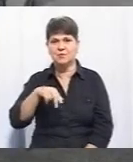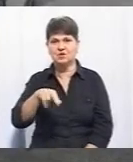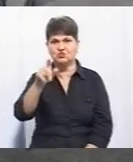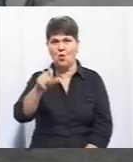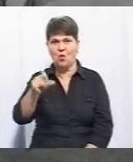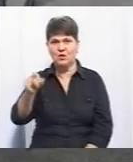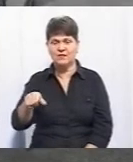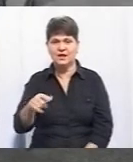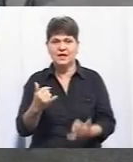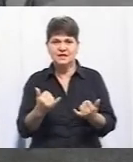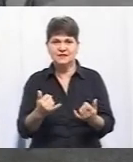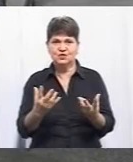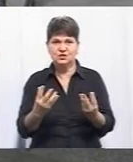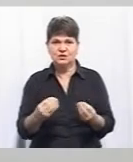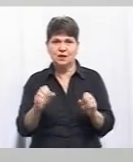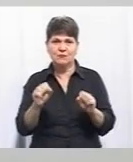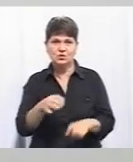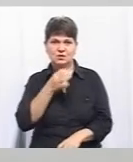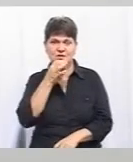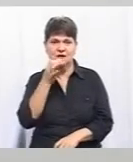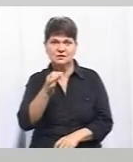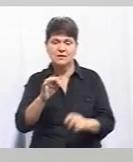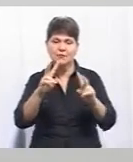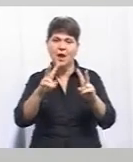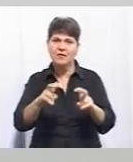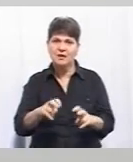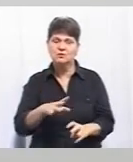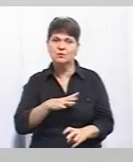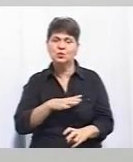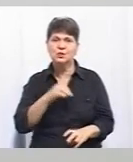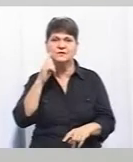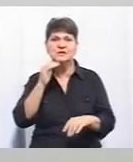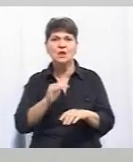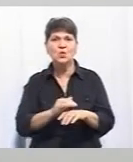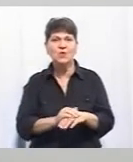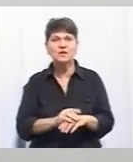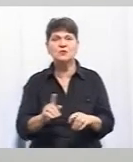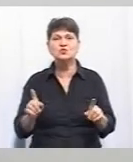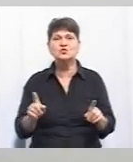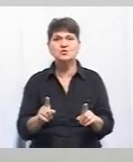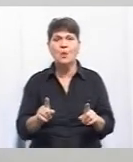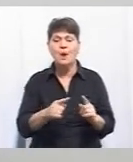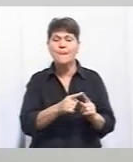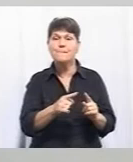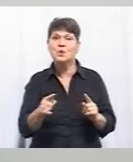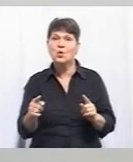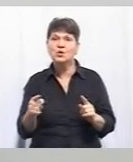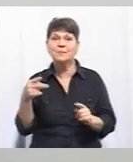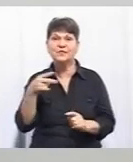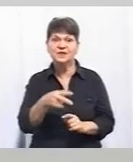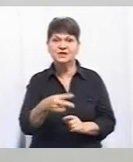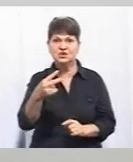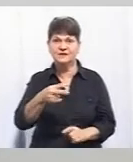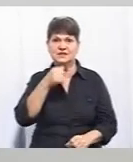На сьогоднішній день, можна сказати, проведеним аналізом було встановлено, що протягом 2020